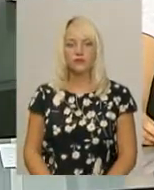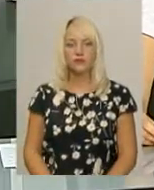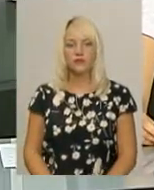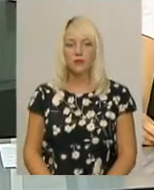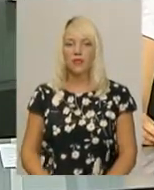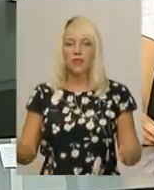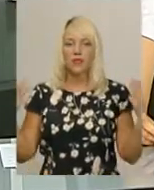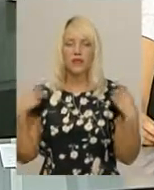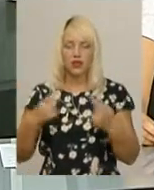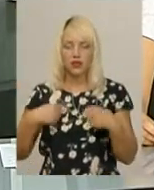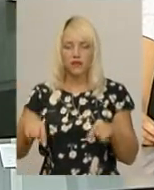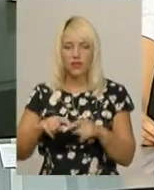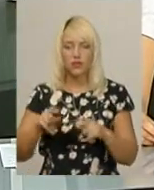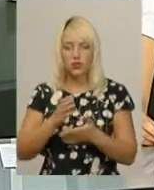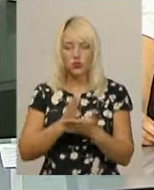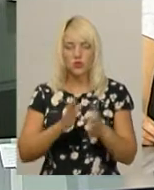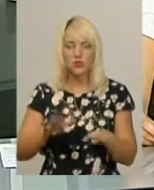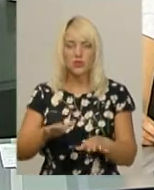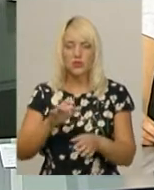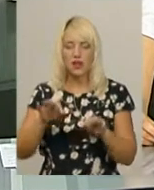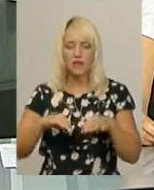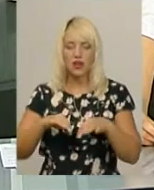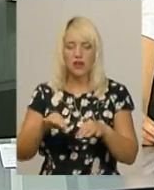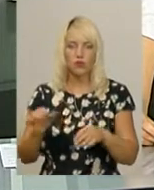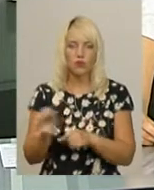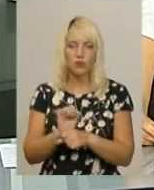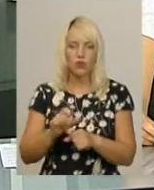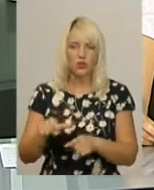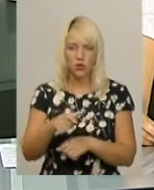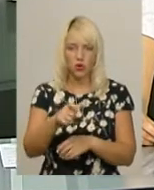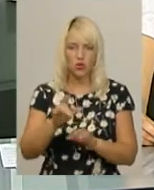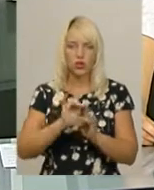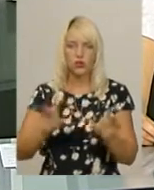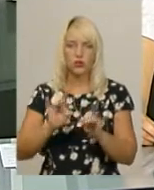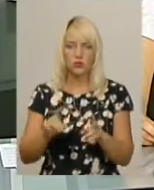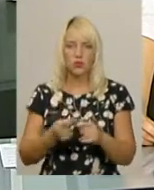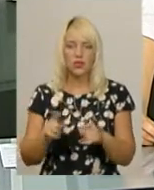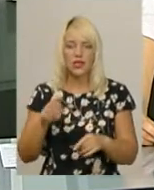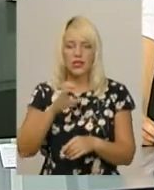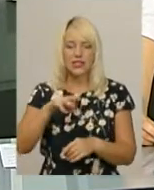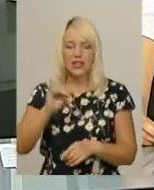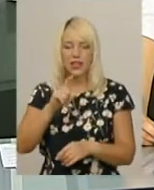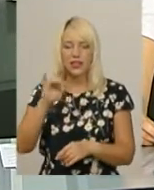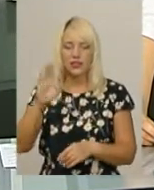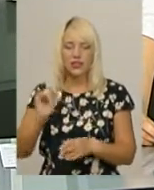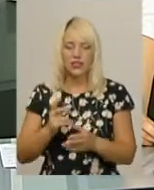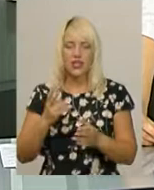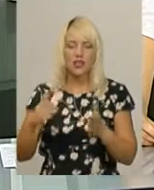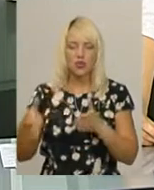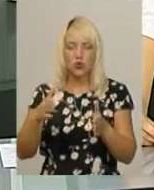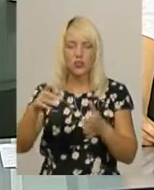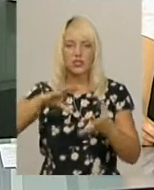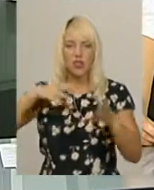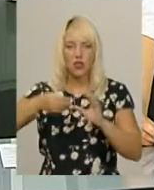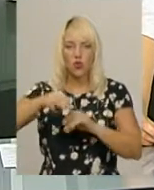Начальник відділу служби місцевих автомобільних доріг області Денис Кулик розповів, село Стрихівці розташовано на дорозі загального